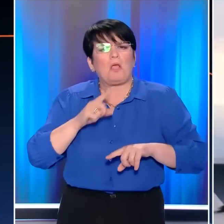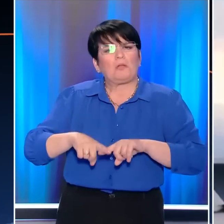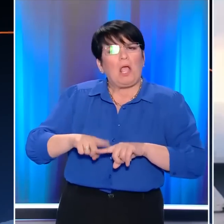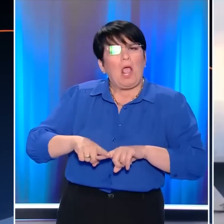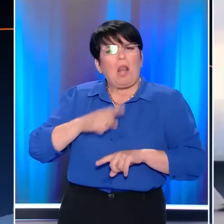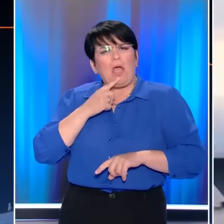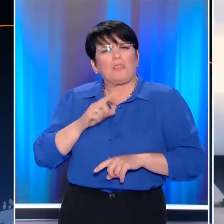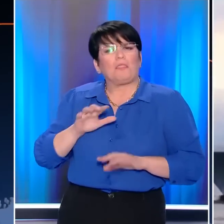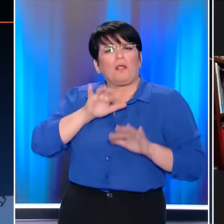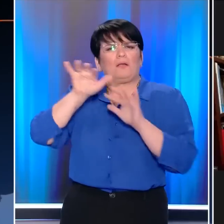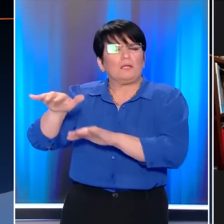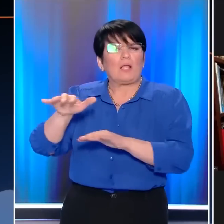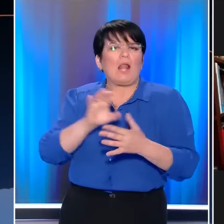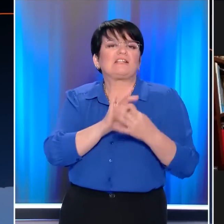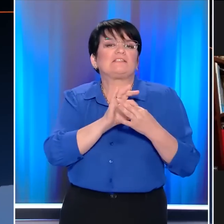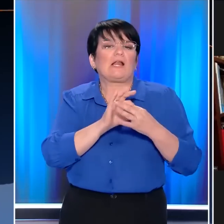Τουρκία με τη βοήθεια της Αμερικής.